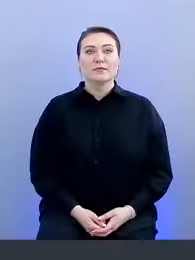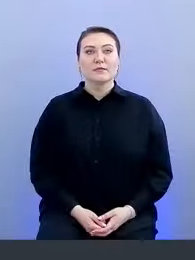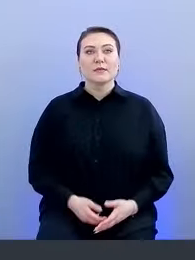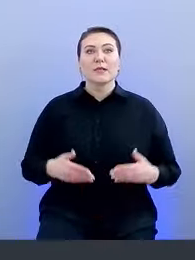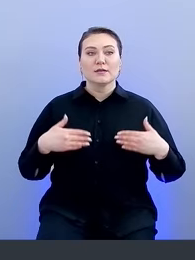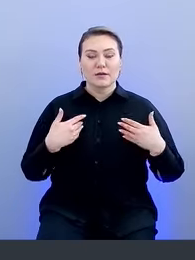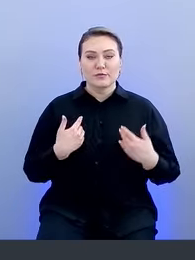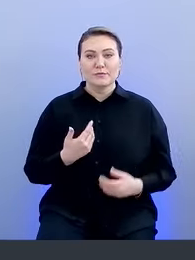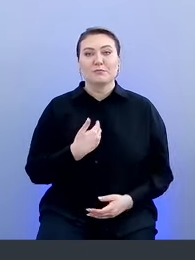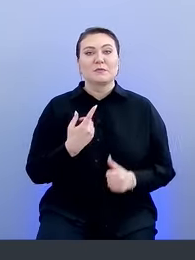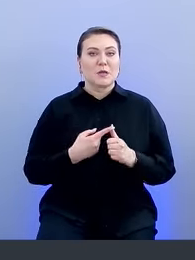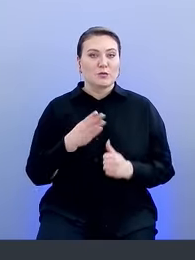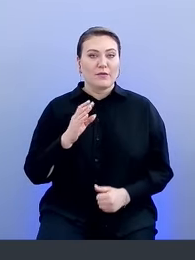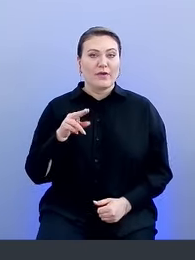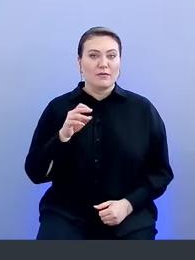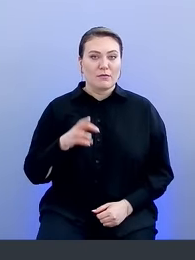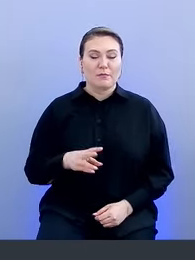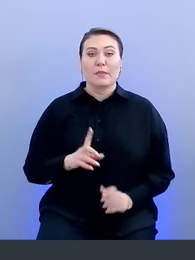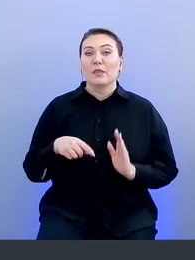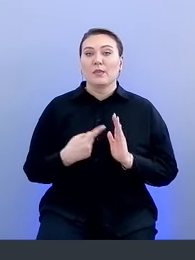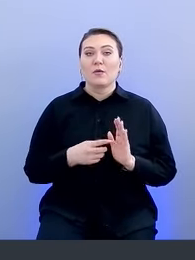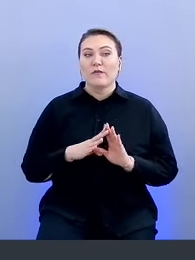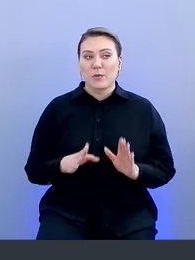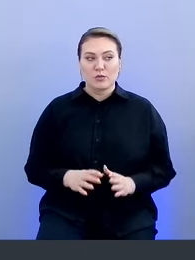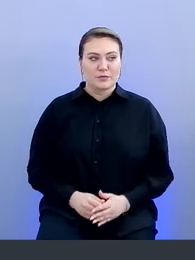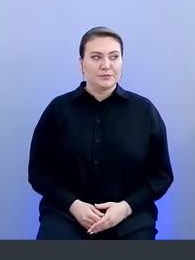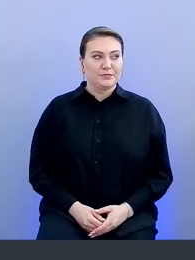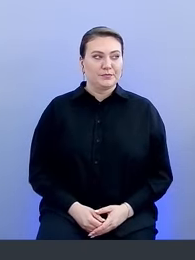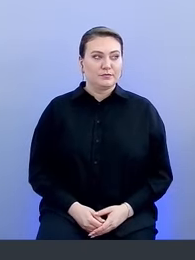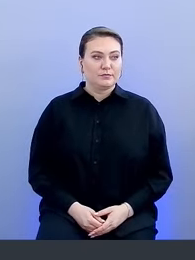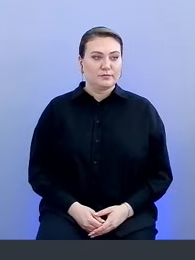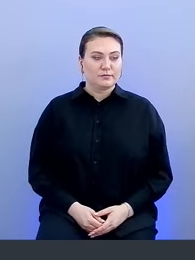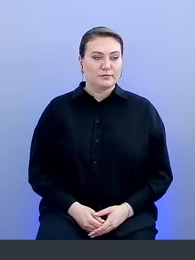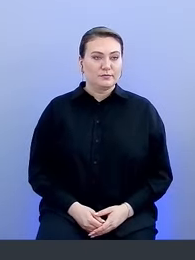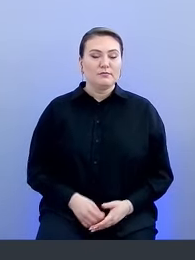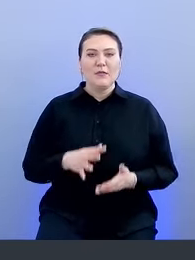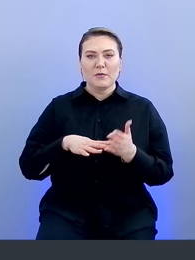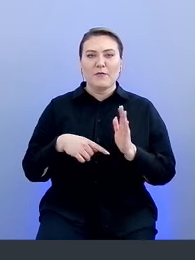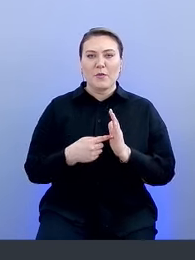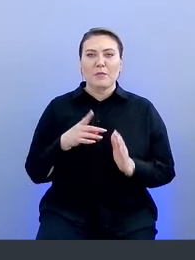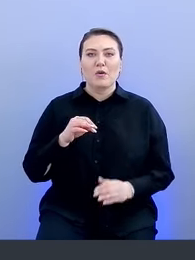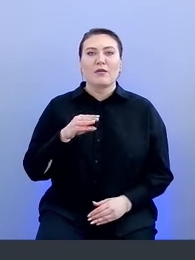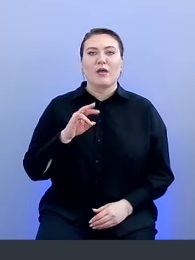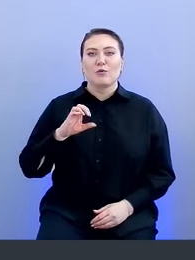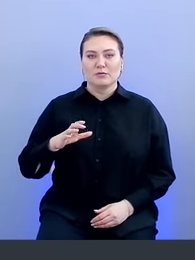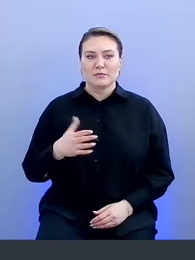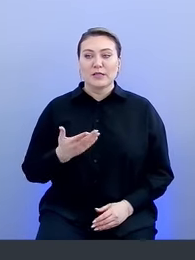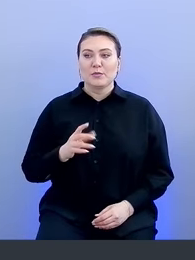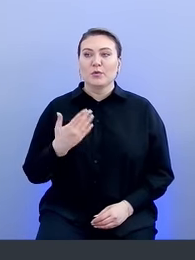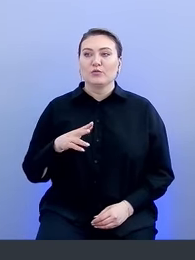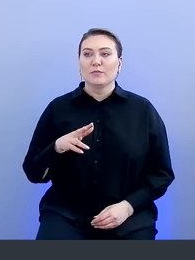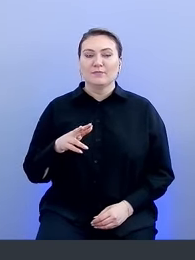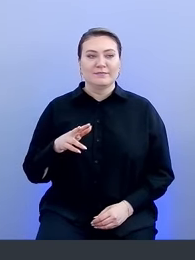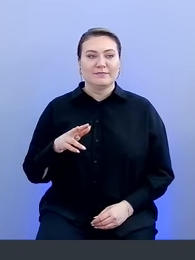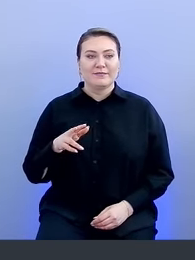Здравствуйте, Вадим. Здравствуйте. Такой вопрос. Продолжая вопрос про Таноса. Если уж мы щелкаем пользователей, то